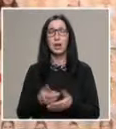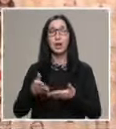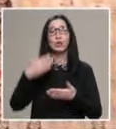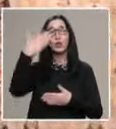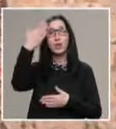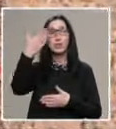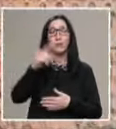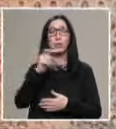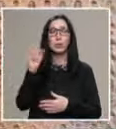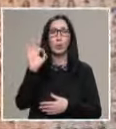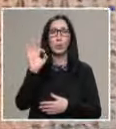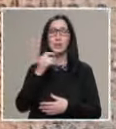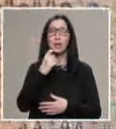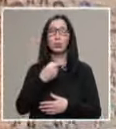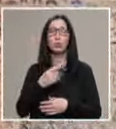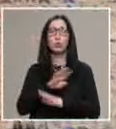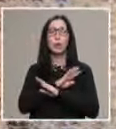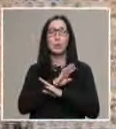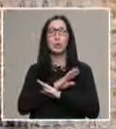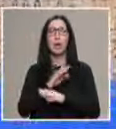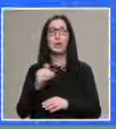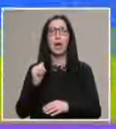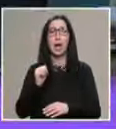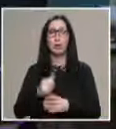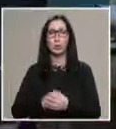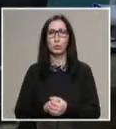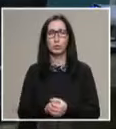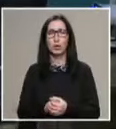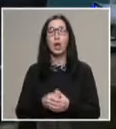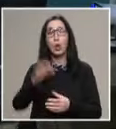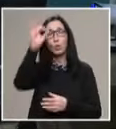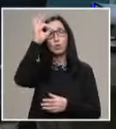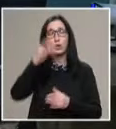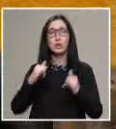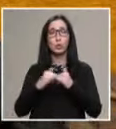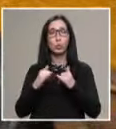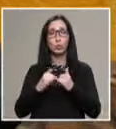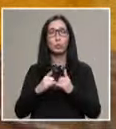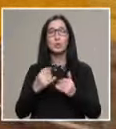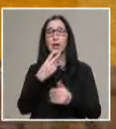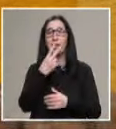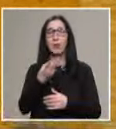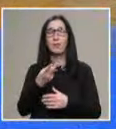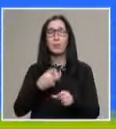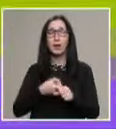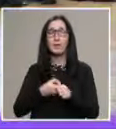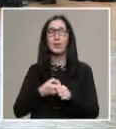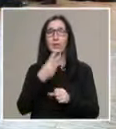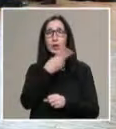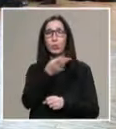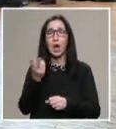Честваме 150 години от гибелта на Апостола. Ученици от Русе създават виртуален музей.